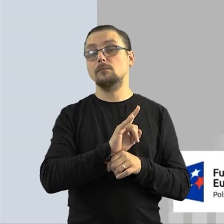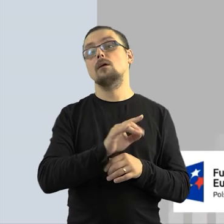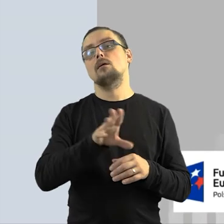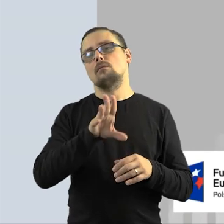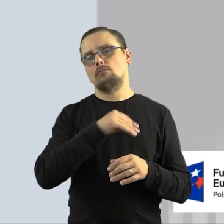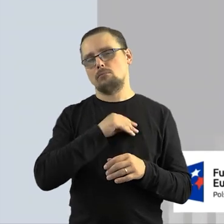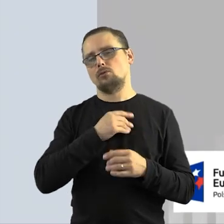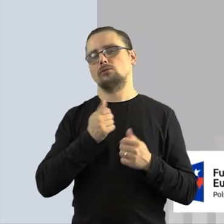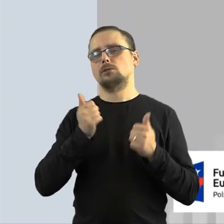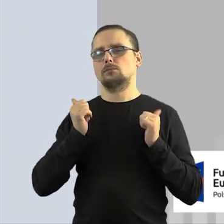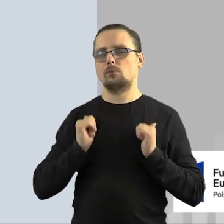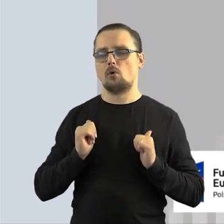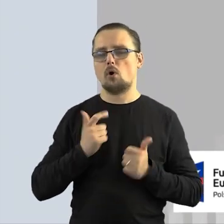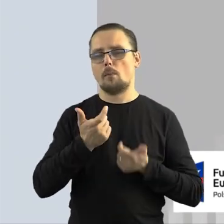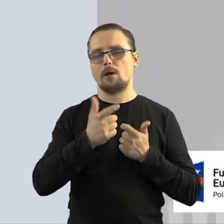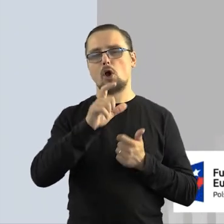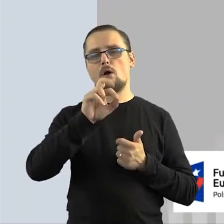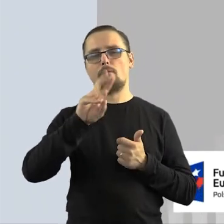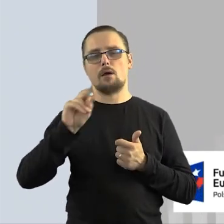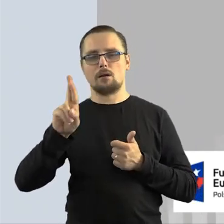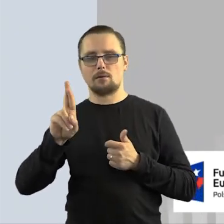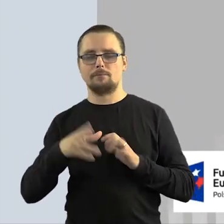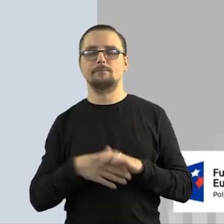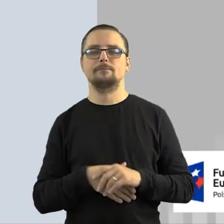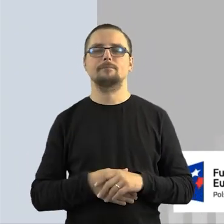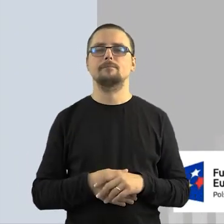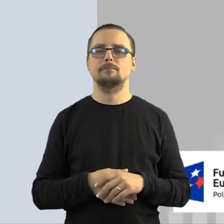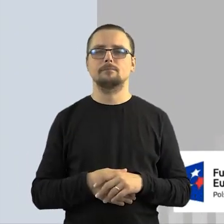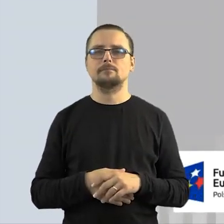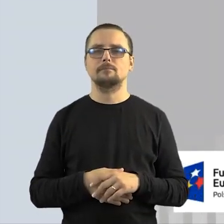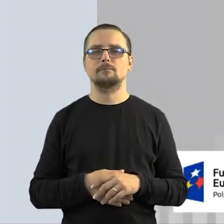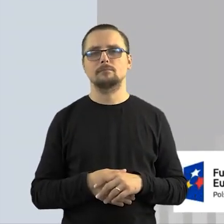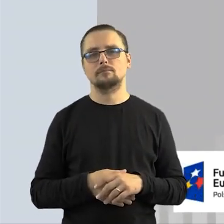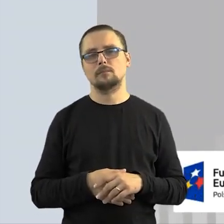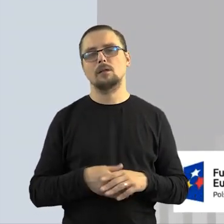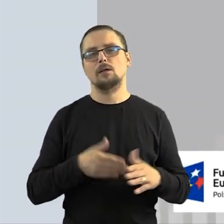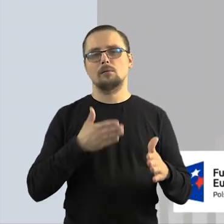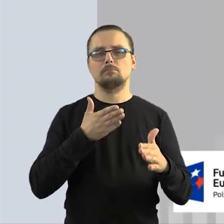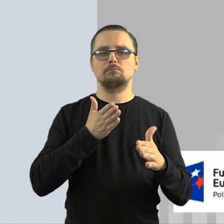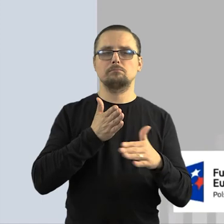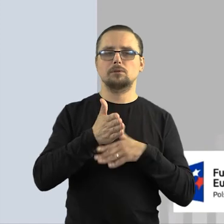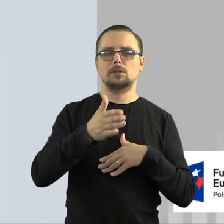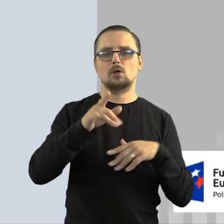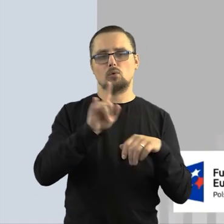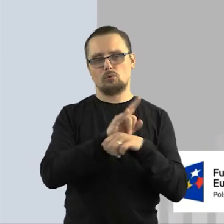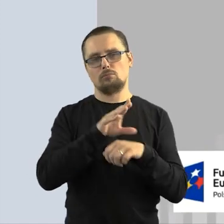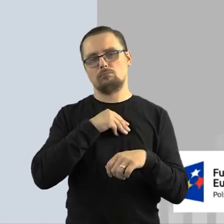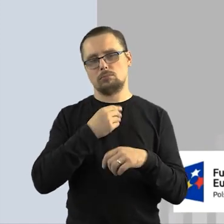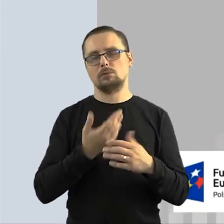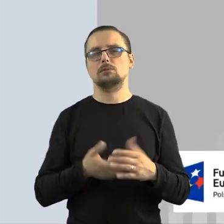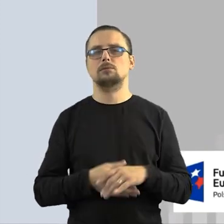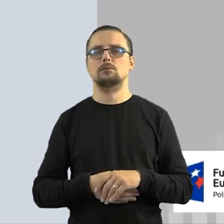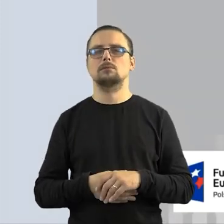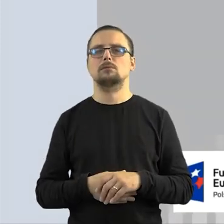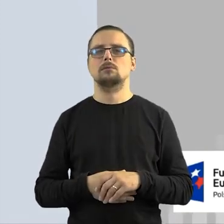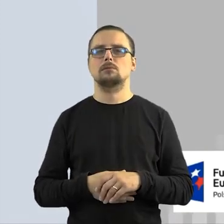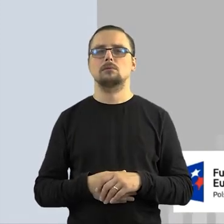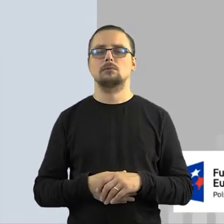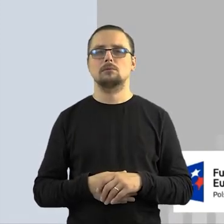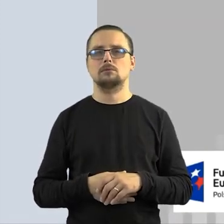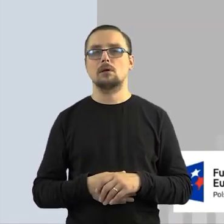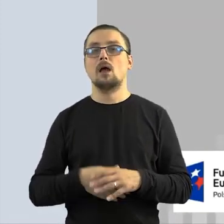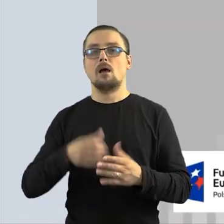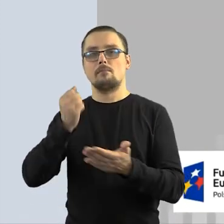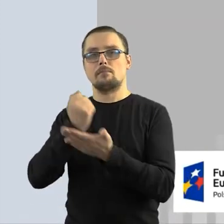licencyjne udogodnienia ze strony YouTube'a możemy spokojnie tego typu coveru publikować właśnie na mediach